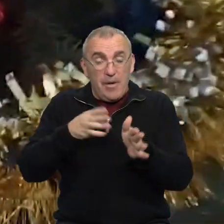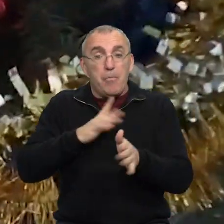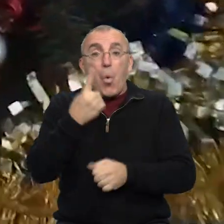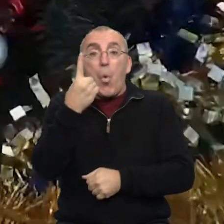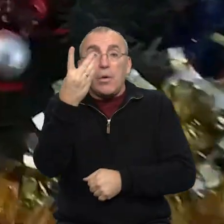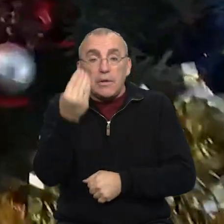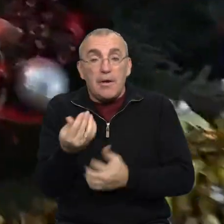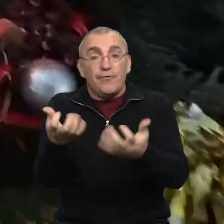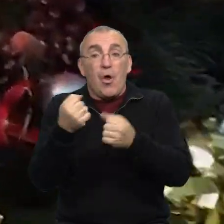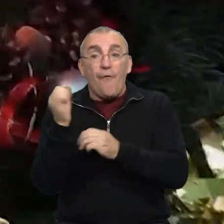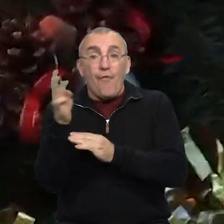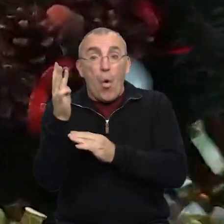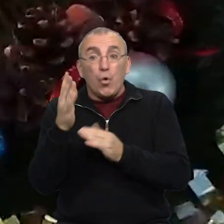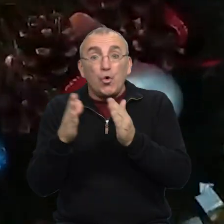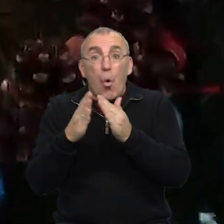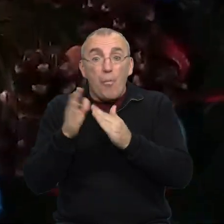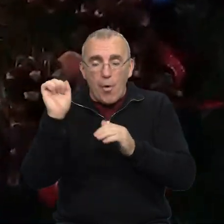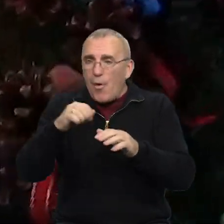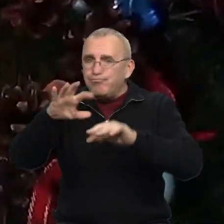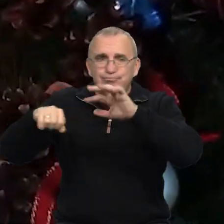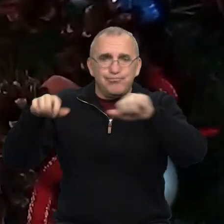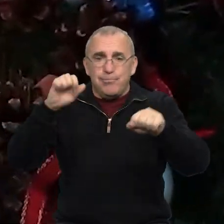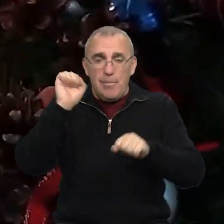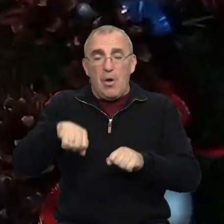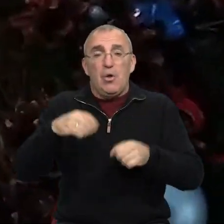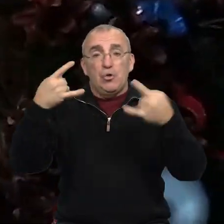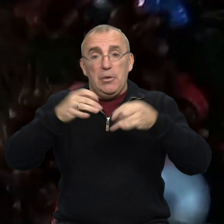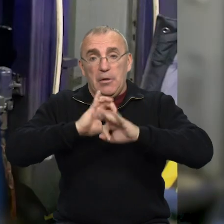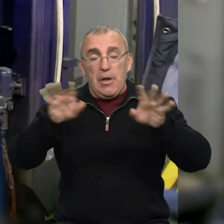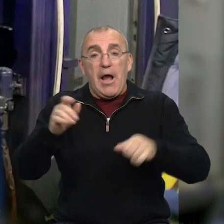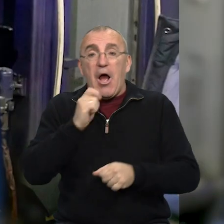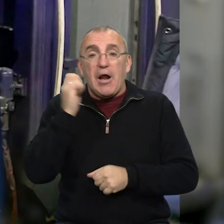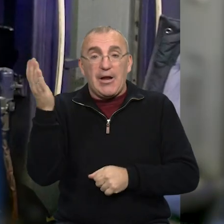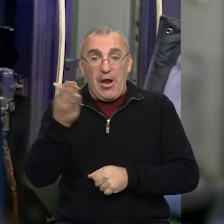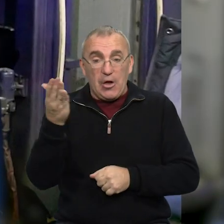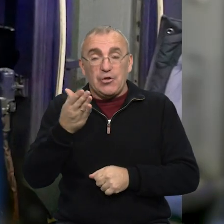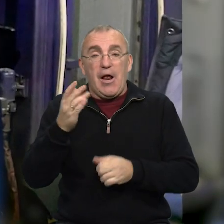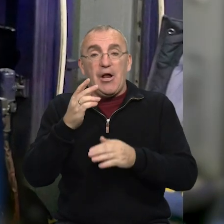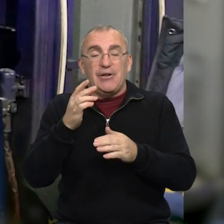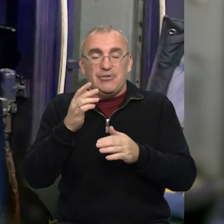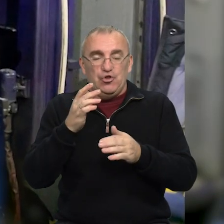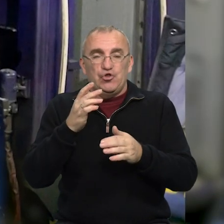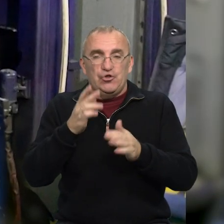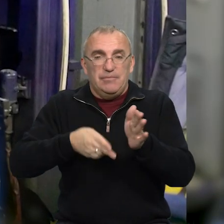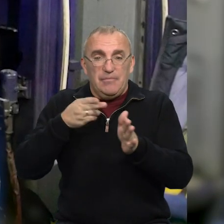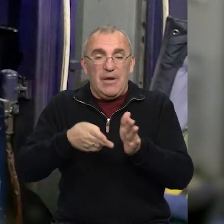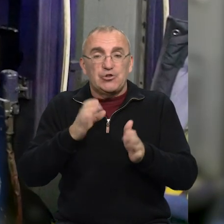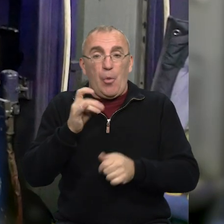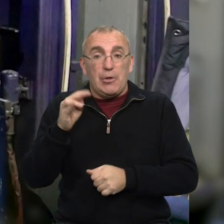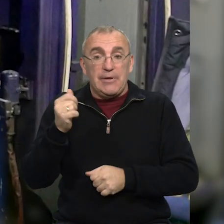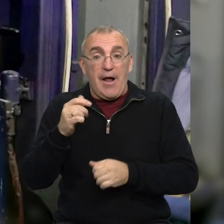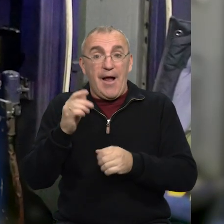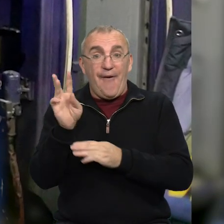він буде один день. Взяти вогонь додому можуть всі охочі, сказала Суспільному речниця одеської залізниці Лариса Слобоцька.